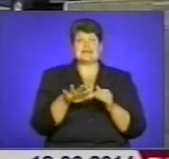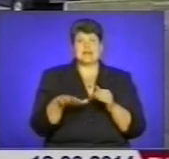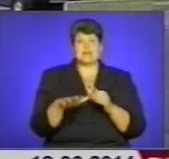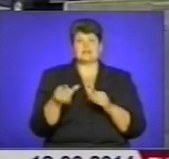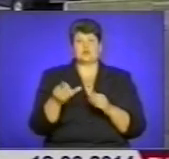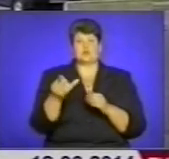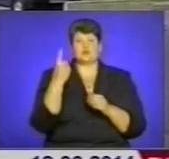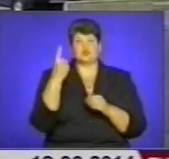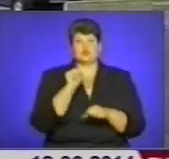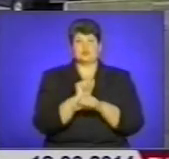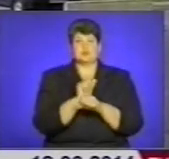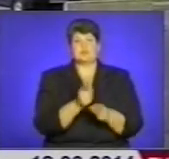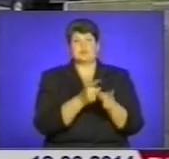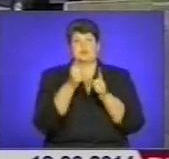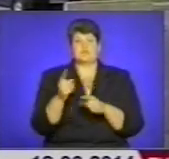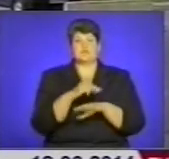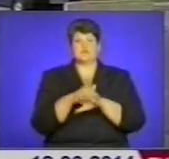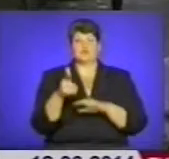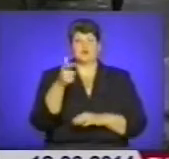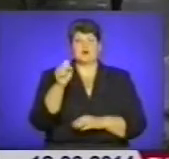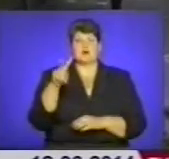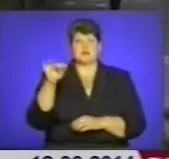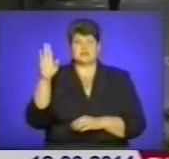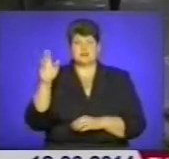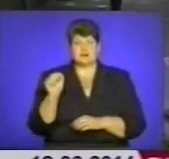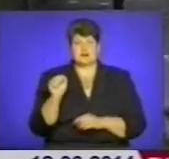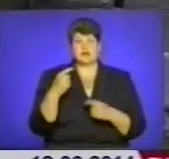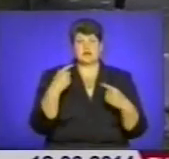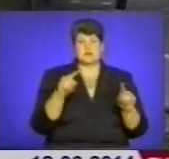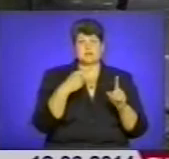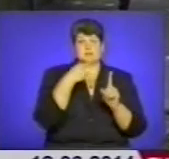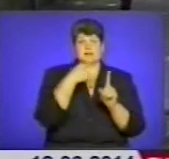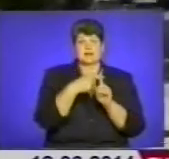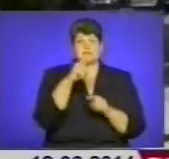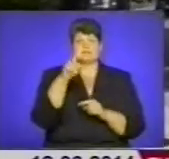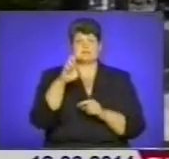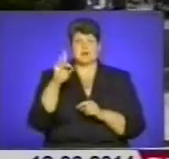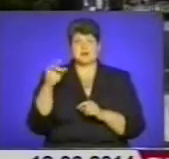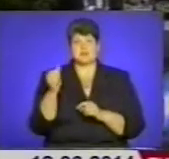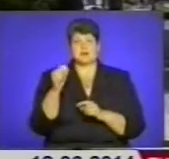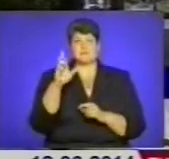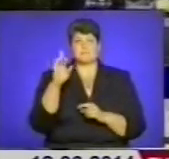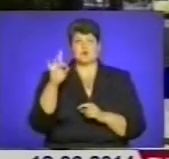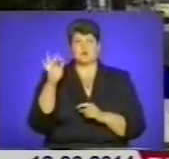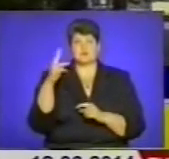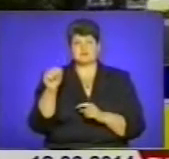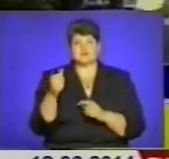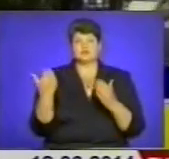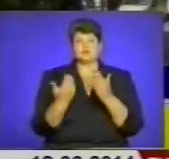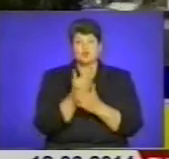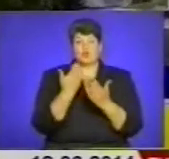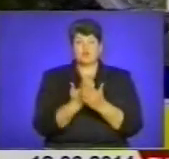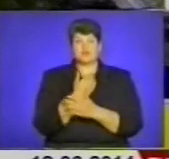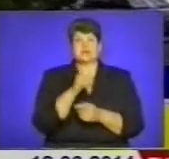зупинку перенесли на вулицю Галицьку, іншу – навпроти перехрестя Збаразької та Бродівської. Нові тимчасові зупинки